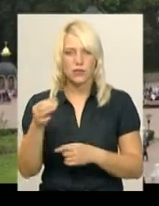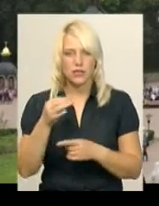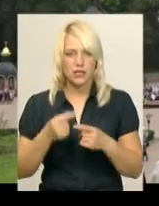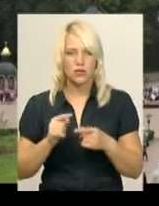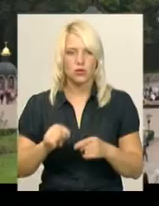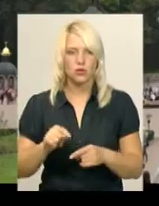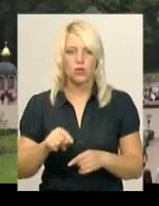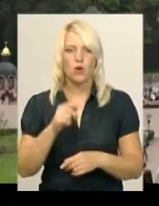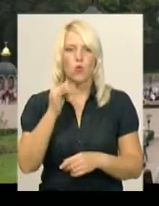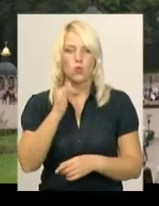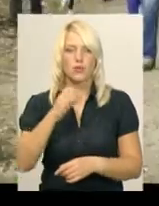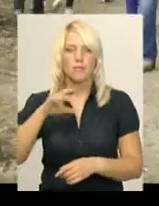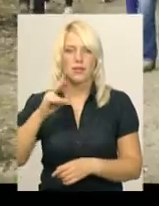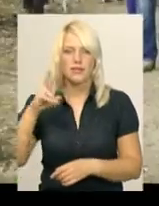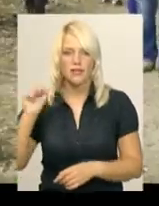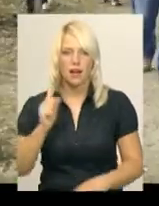Проща.